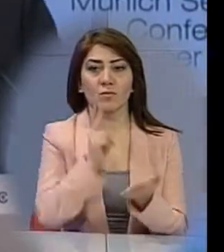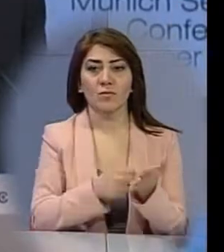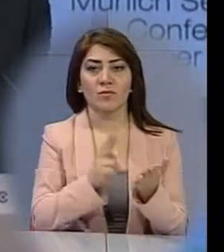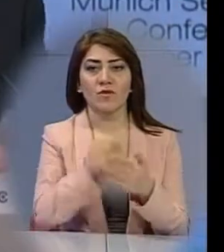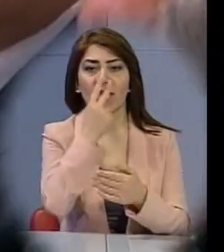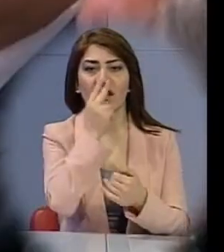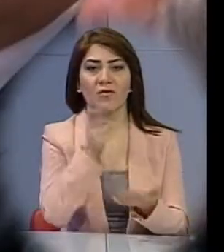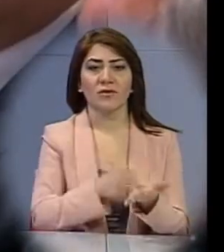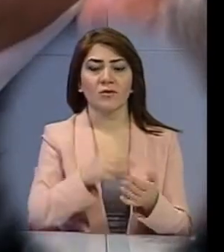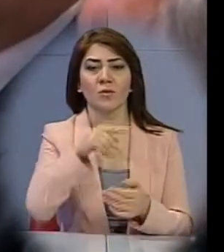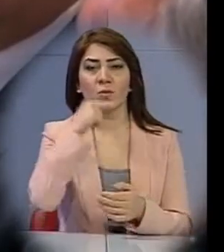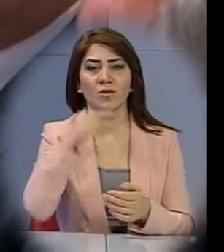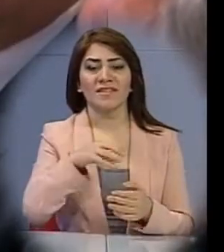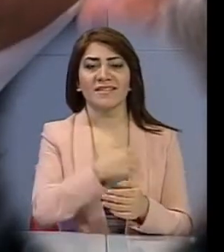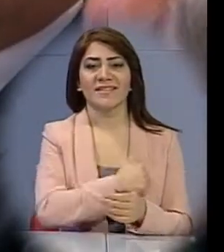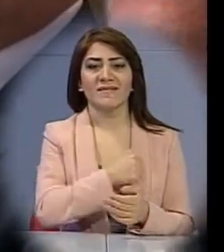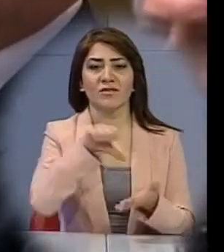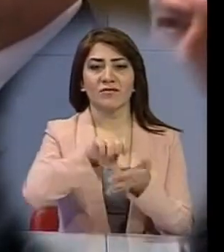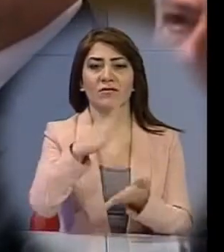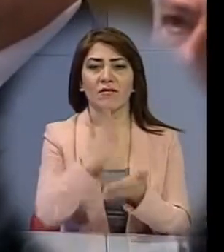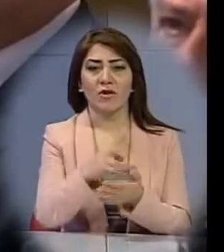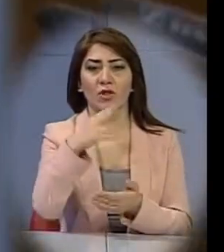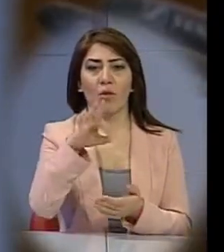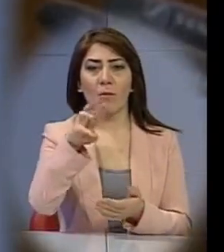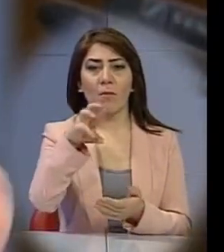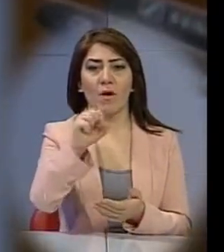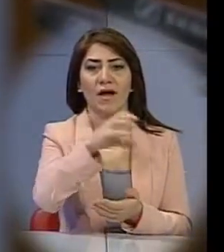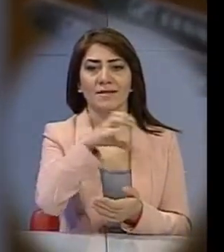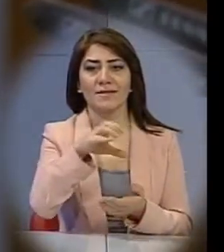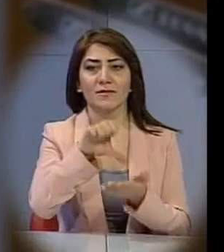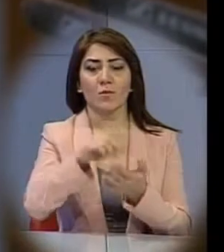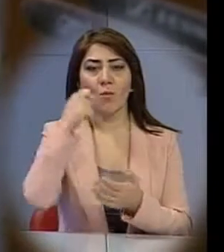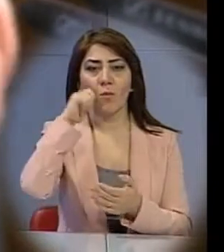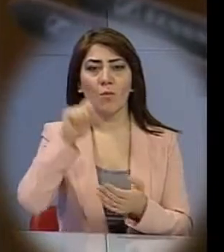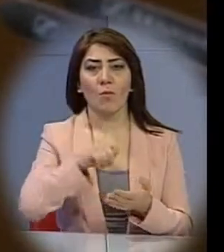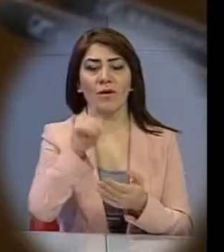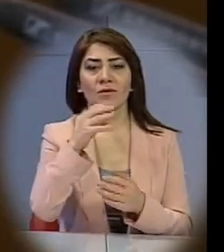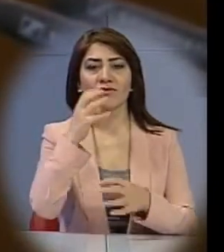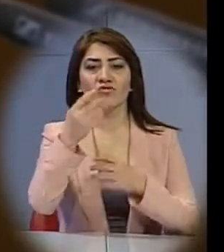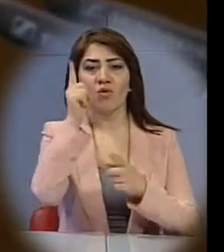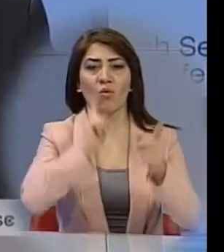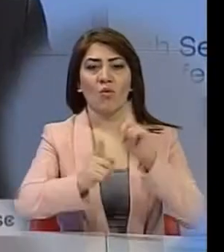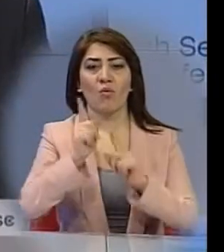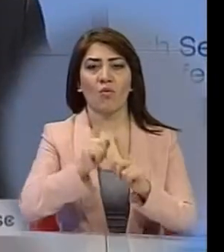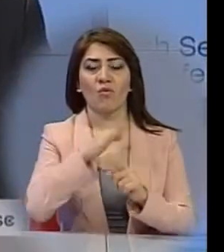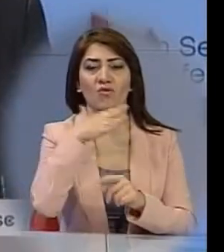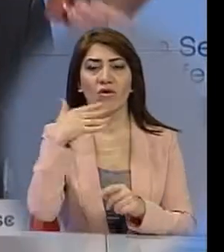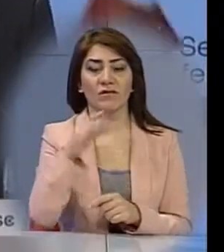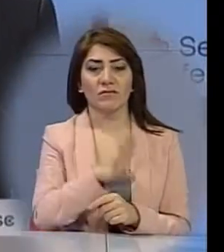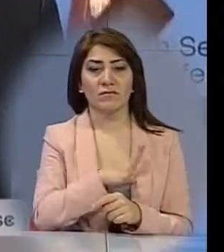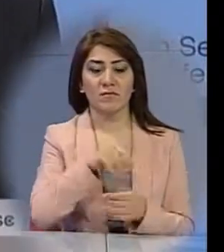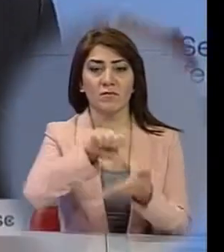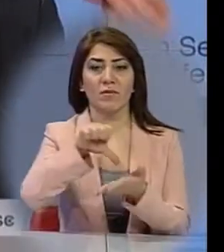հապացուցվում է Հուսաստանի զինված ուրելի ներկայությունը դոն բասում։ Ուգրայինական թե մանգերա կշորել է համաժողովի կննարկեն ուներում սակայն